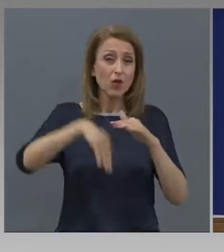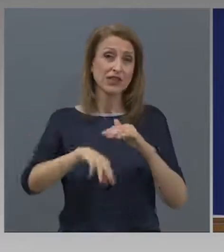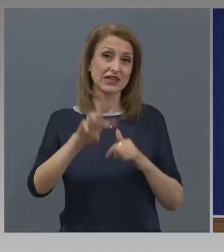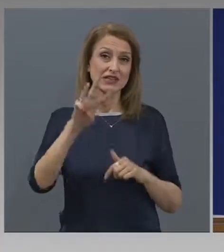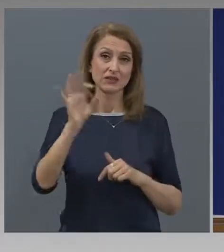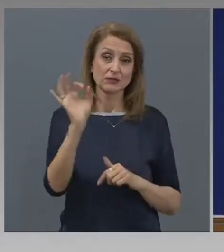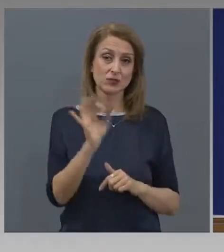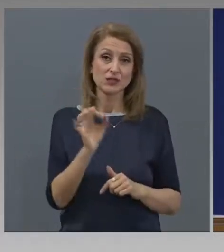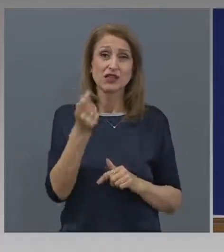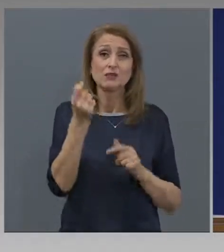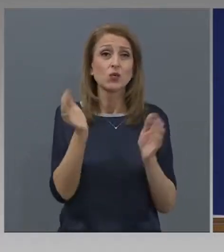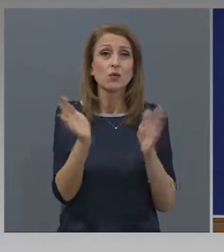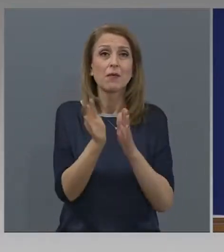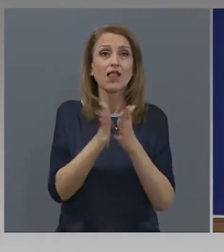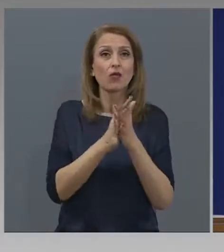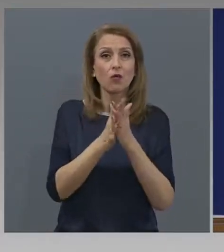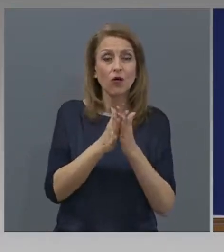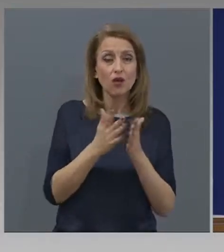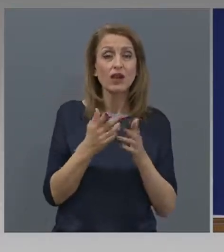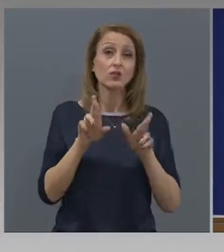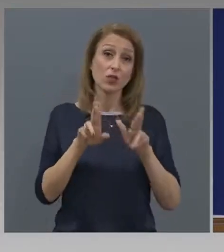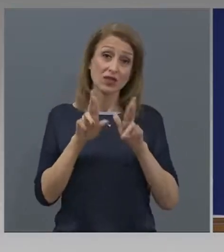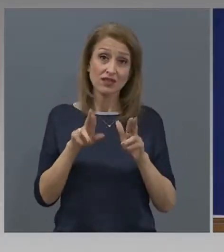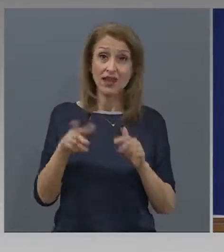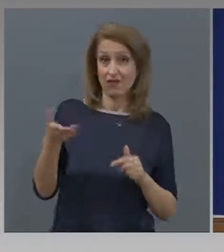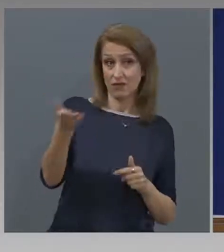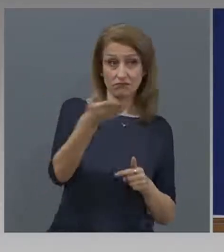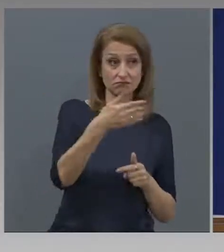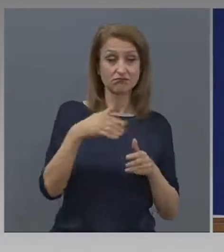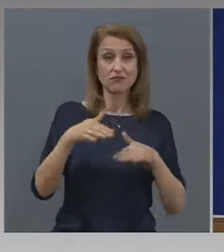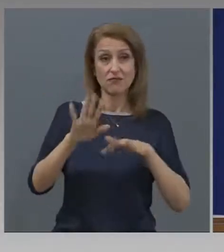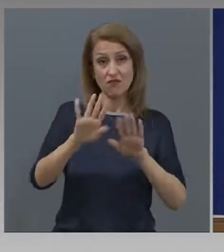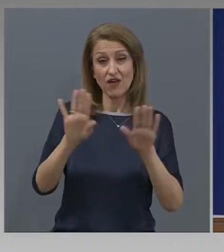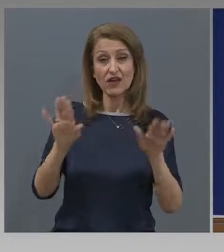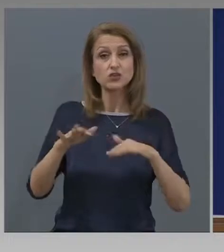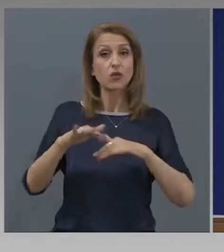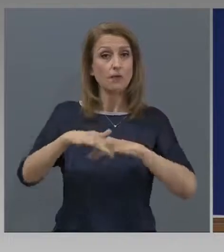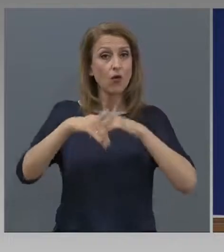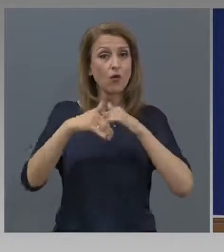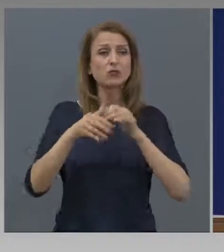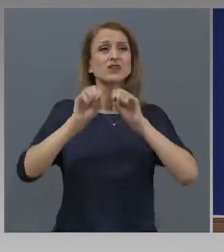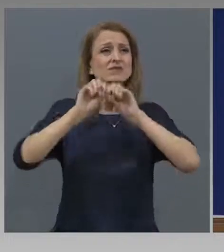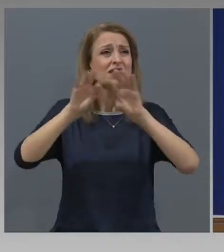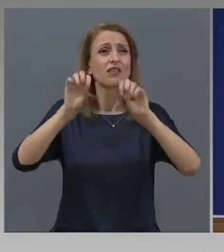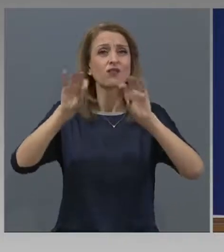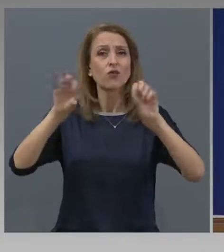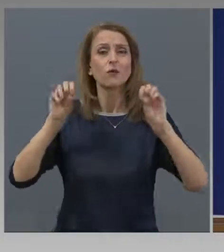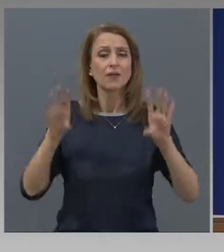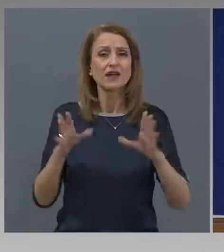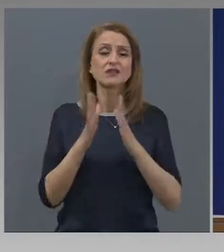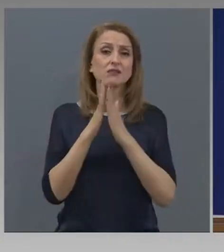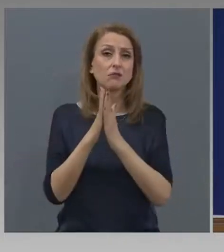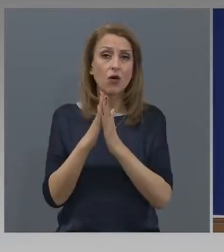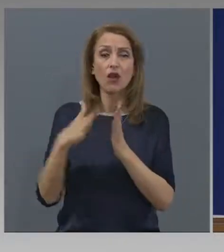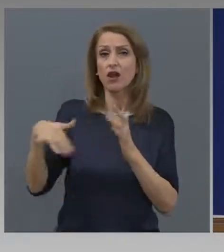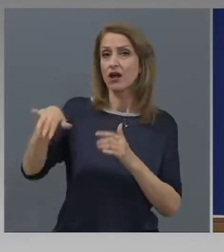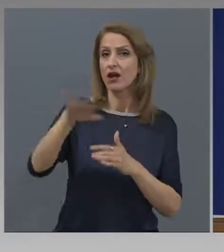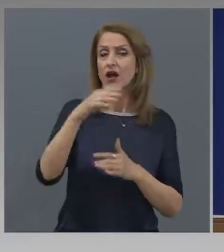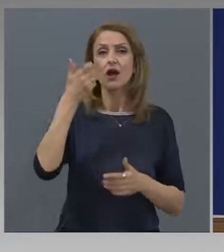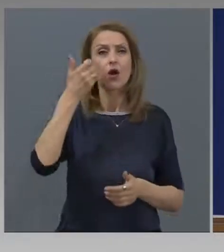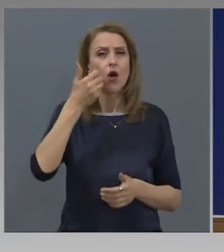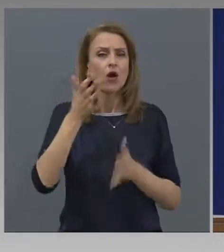и се надяваме с ваша помощ да продължаваме да разпространяваме необходимостта от това да се